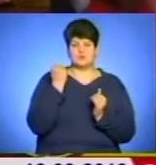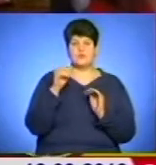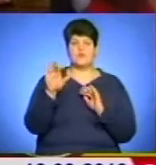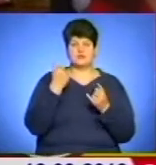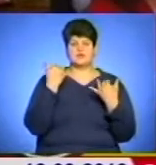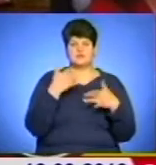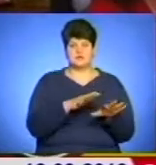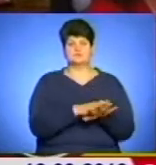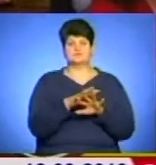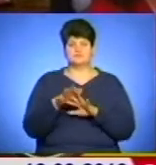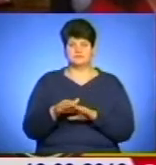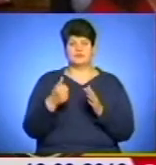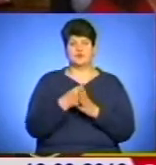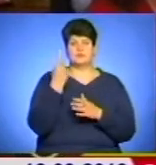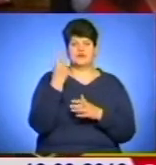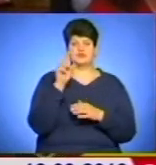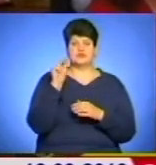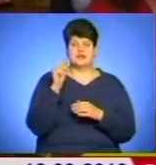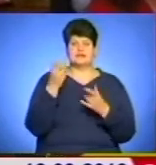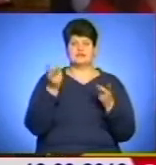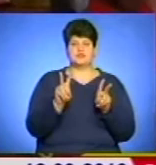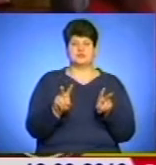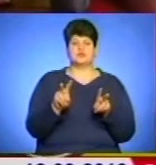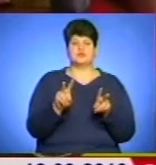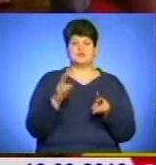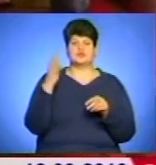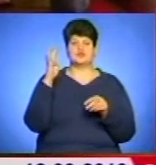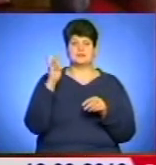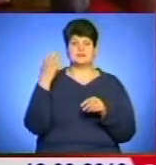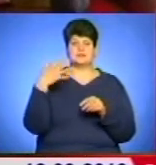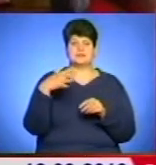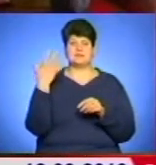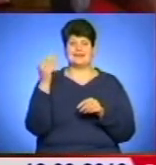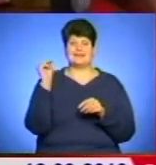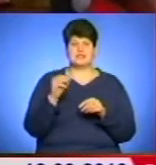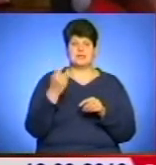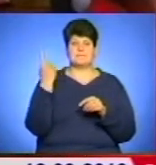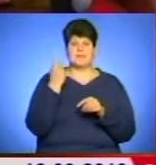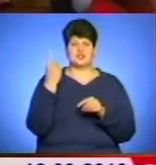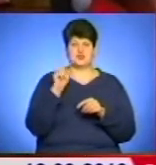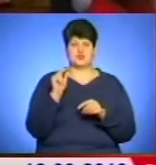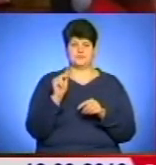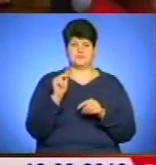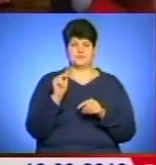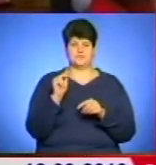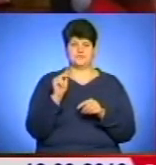погашена до першого числа, залишилося 455 тисяч на перше число. І